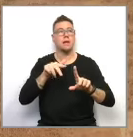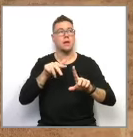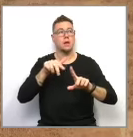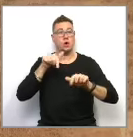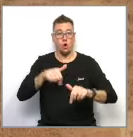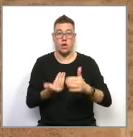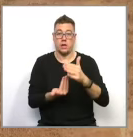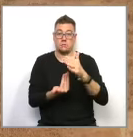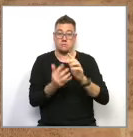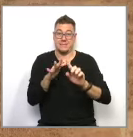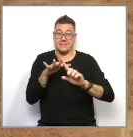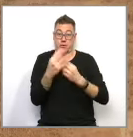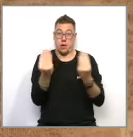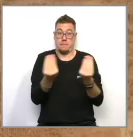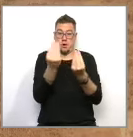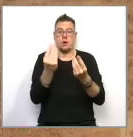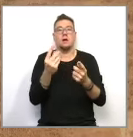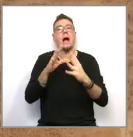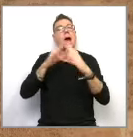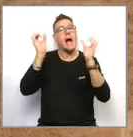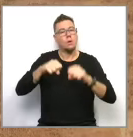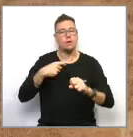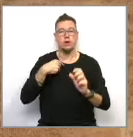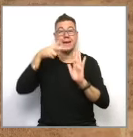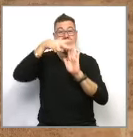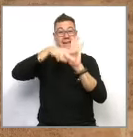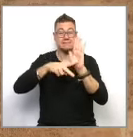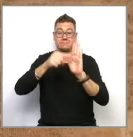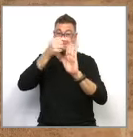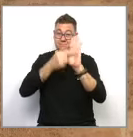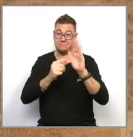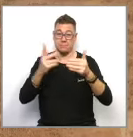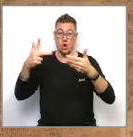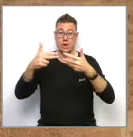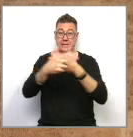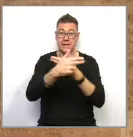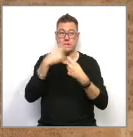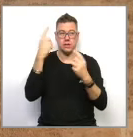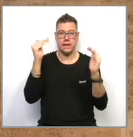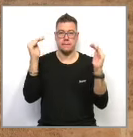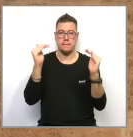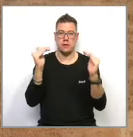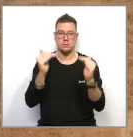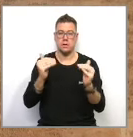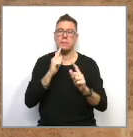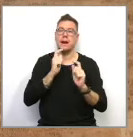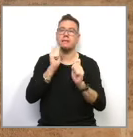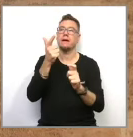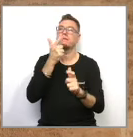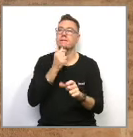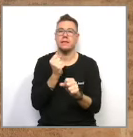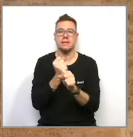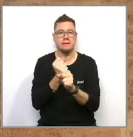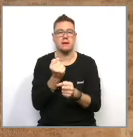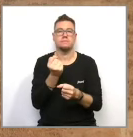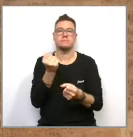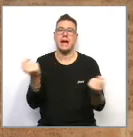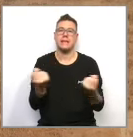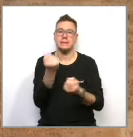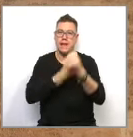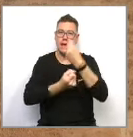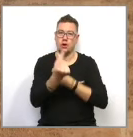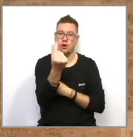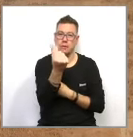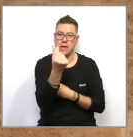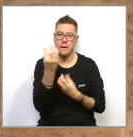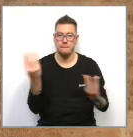Hem acordat relaxar algunes restriccions per tal de poder facilitar el treball i l'activitat econòmica per